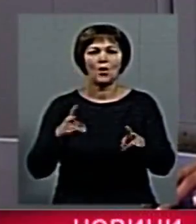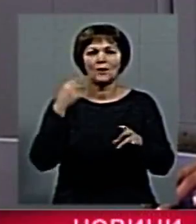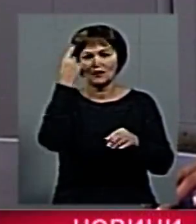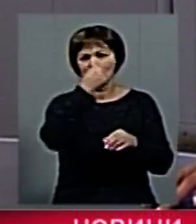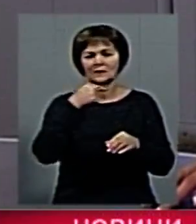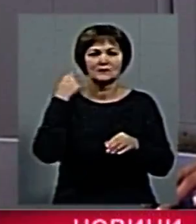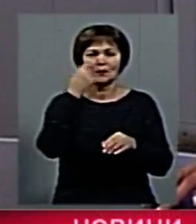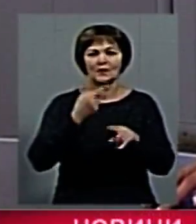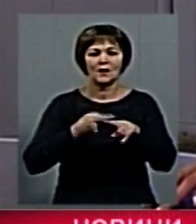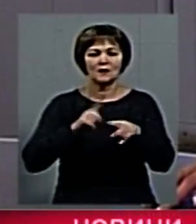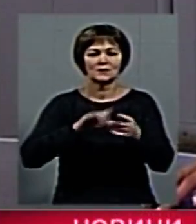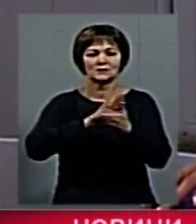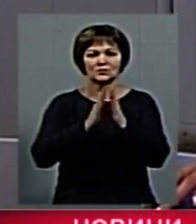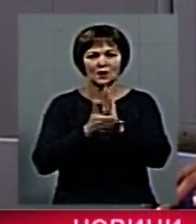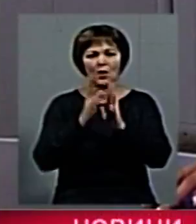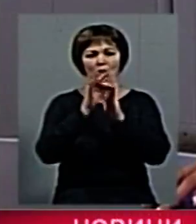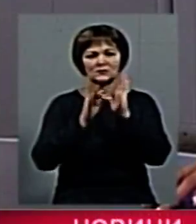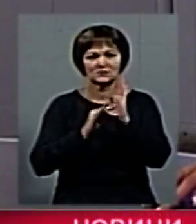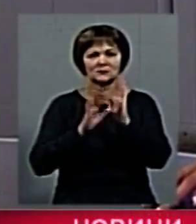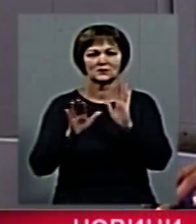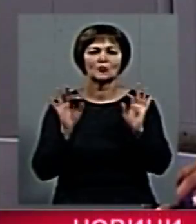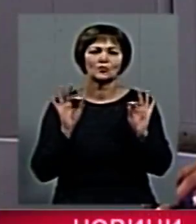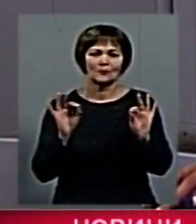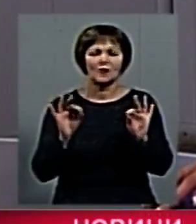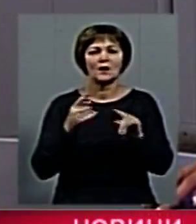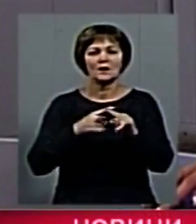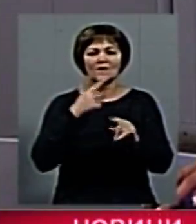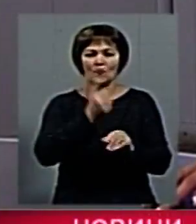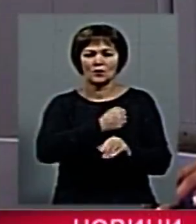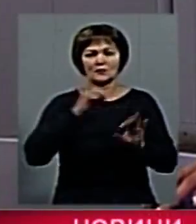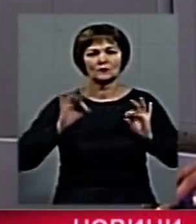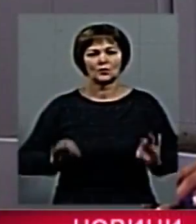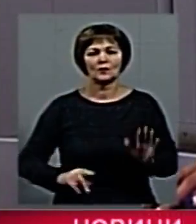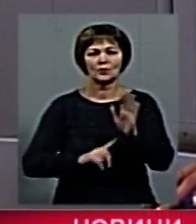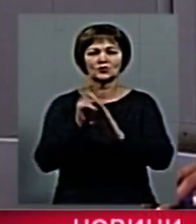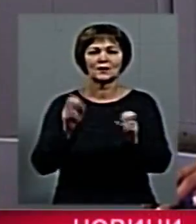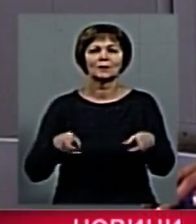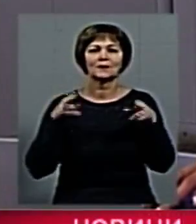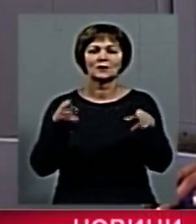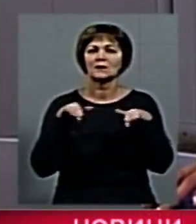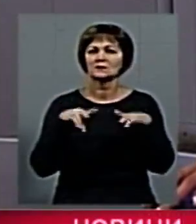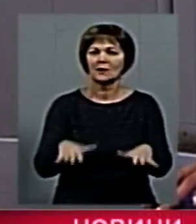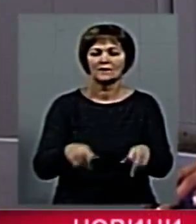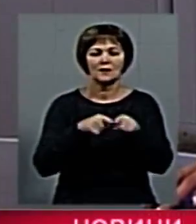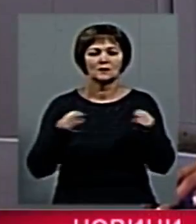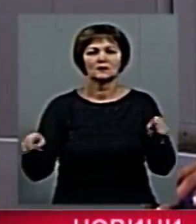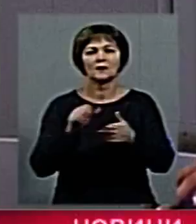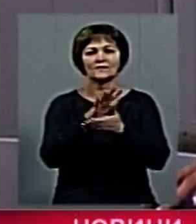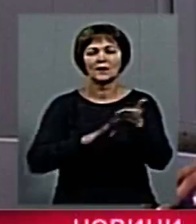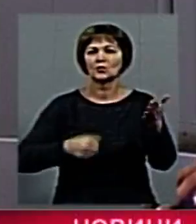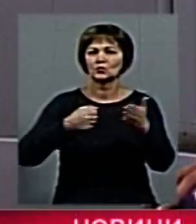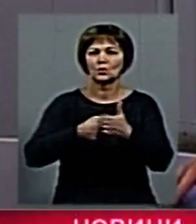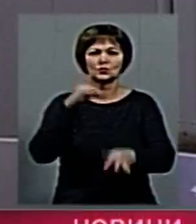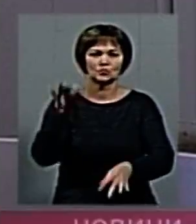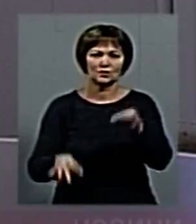обличчя. Стан потерпілих оцінюється як задовільний. Військова прокуратура почала кримінальне провадження, триває досудове